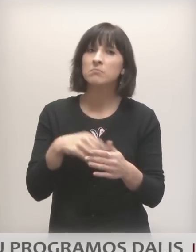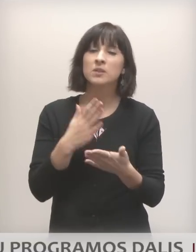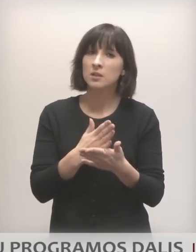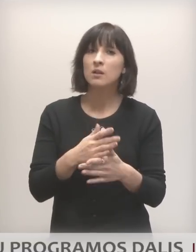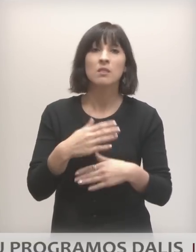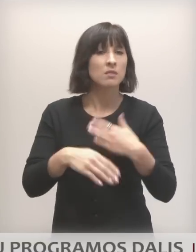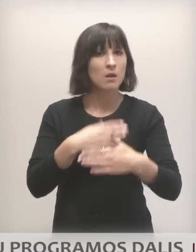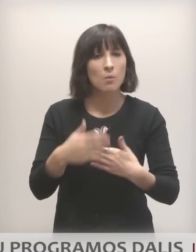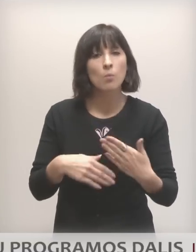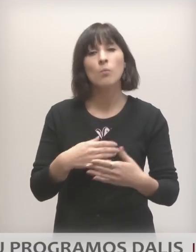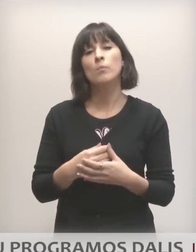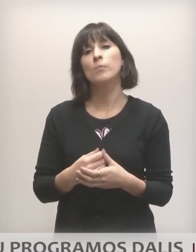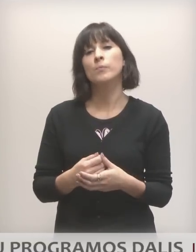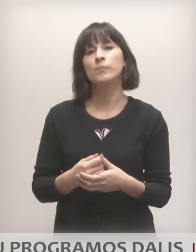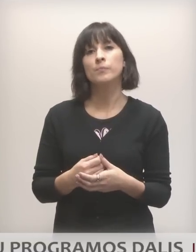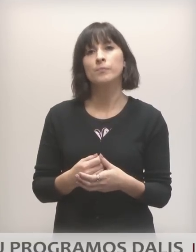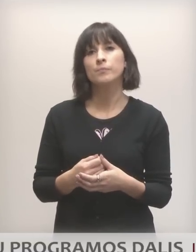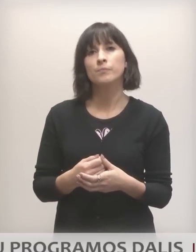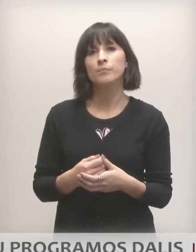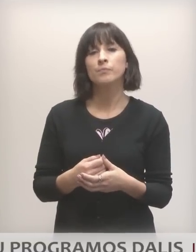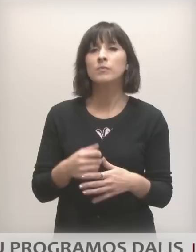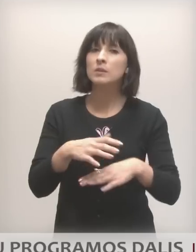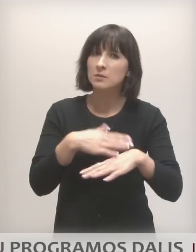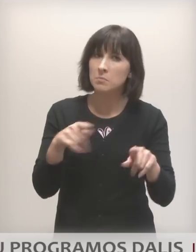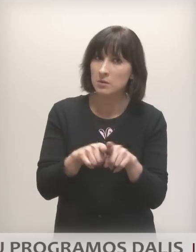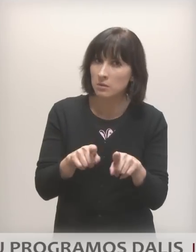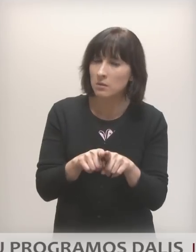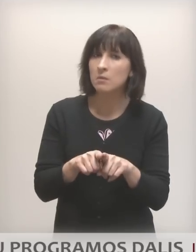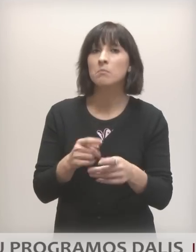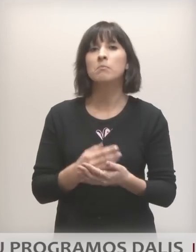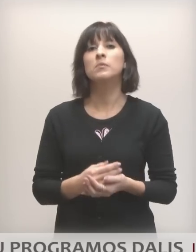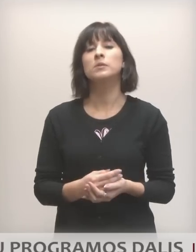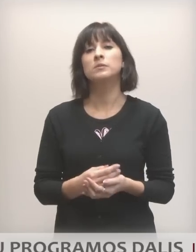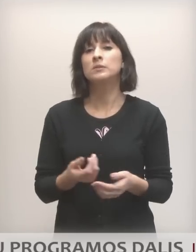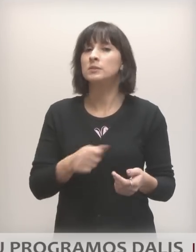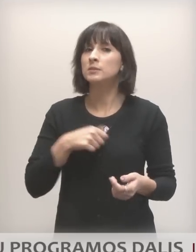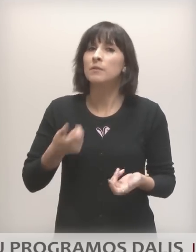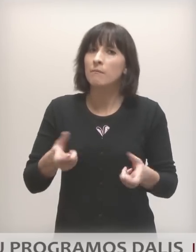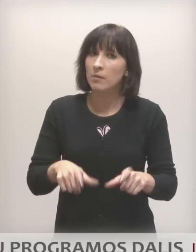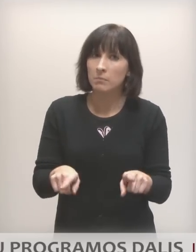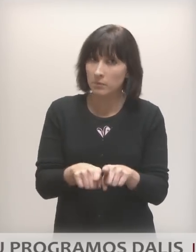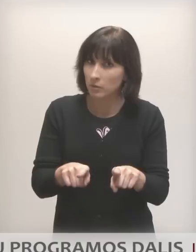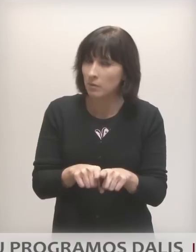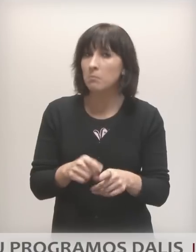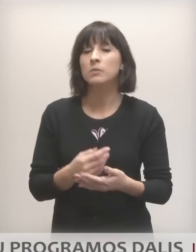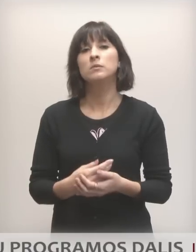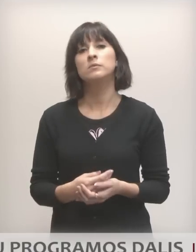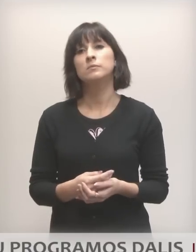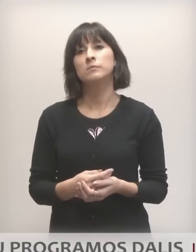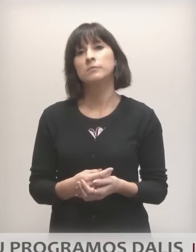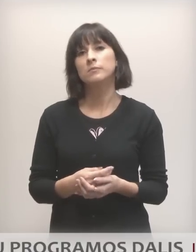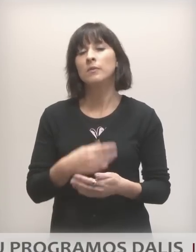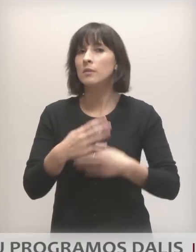neįgaliųjų. tiesiogiai atstovavė mūsų partijoje ir seime šiuo metu yra ir kai kuriosios valdybėse. Todėl aš manau, kad